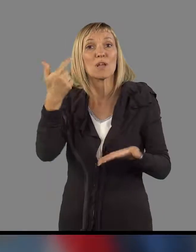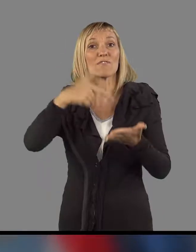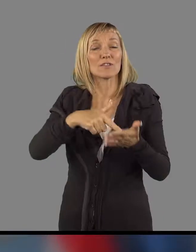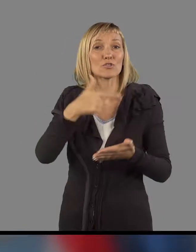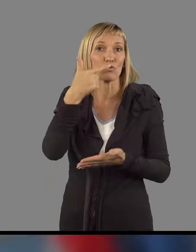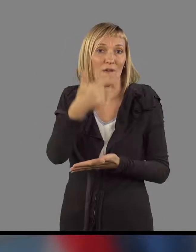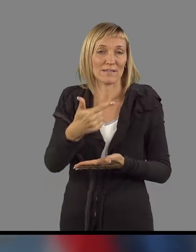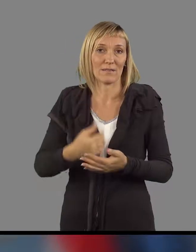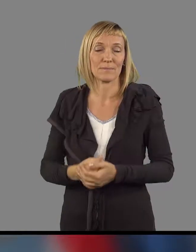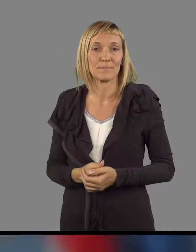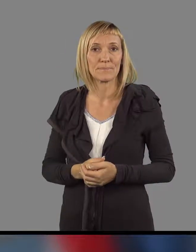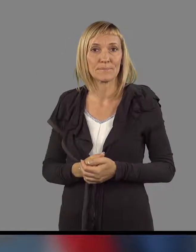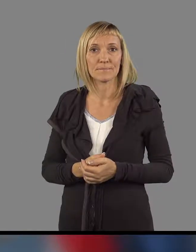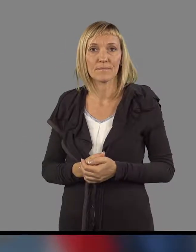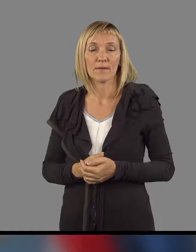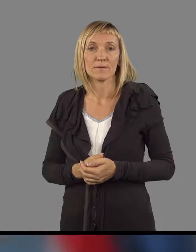2020.